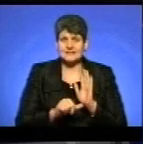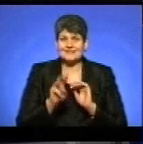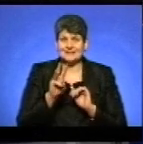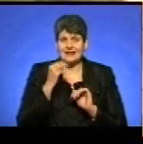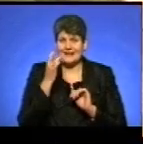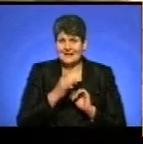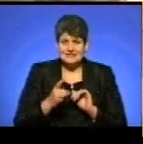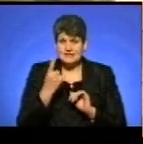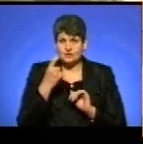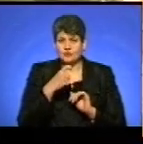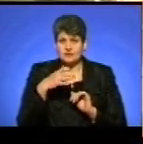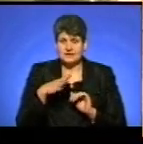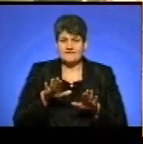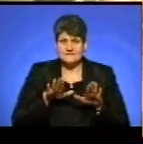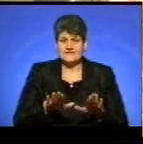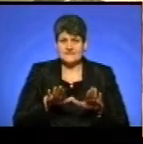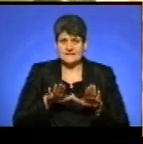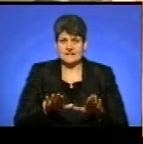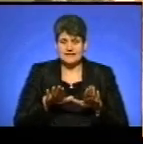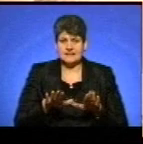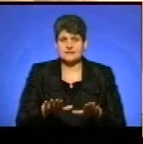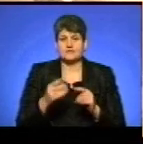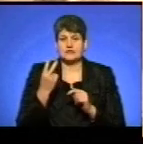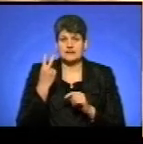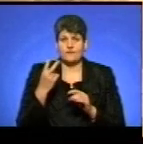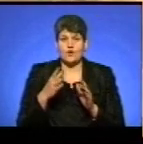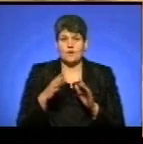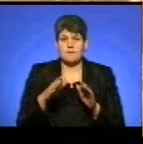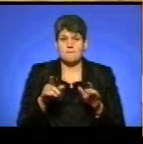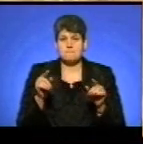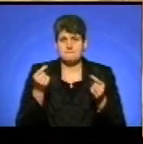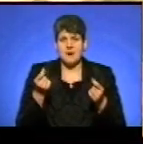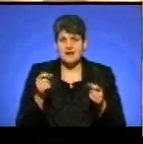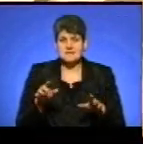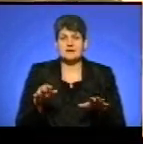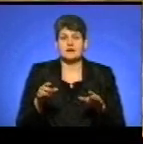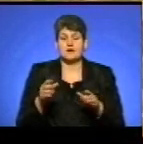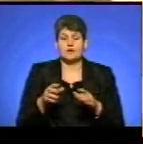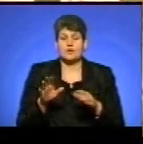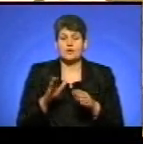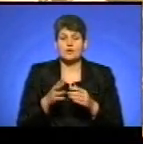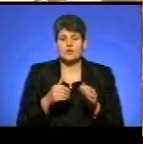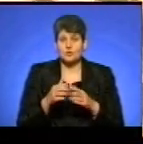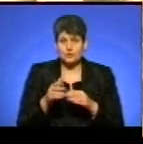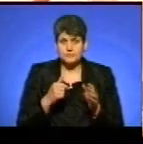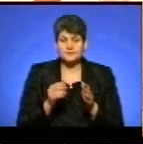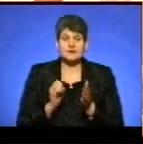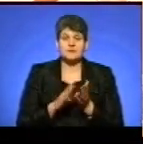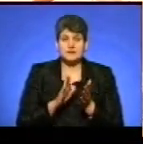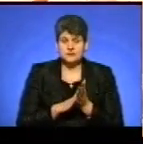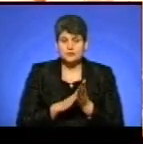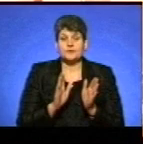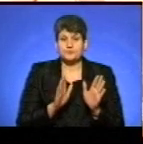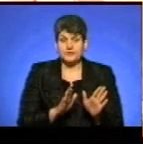рази за одну хвилину відтиснувся від підлоги на двох пальцях обох рук. Цей рекорд зафіксований книгою рекордів України. А на цих